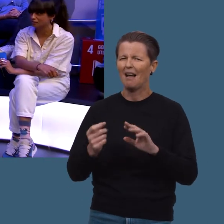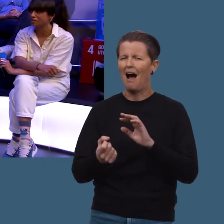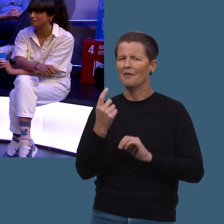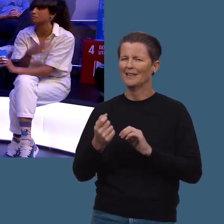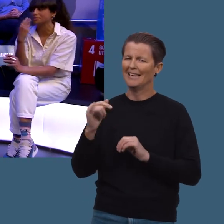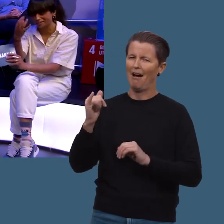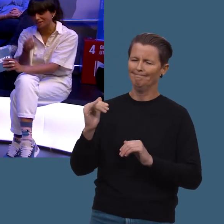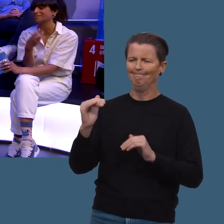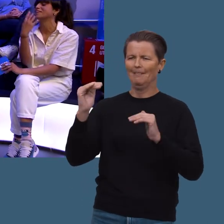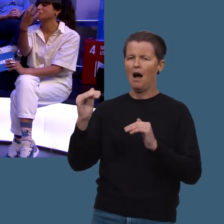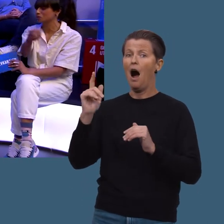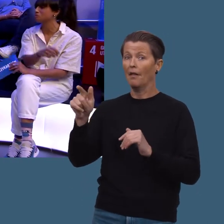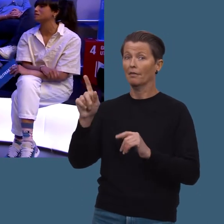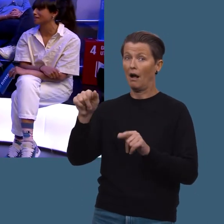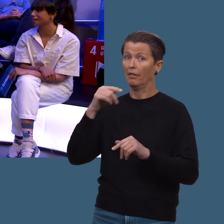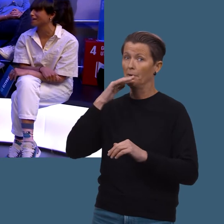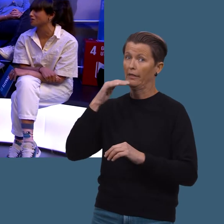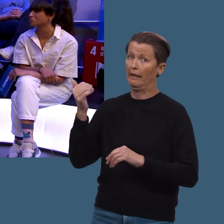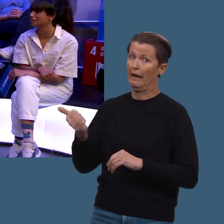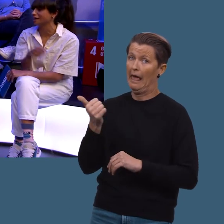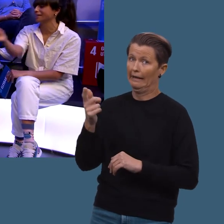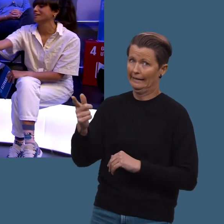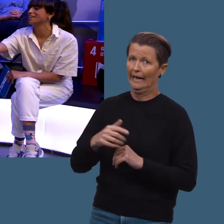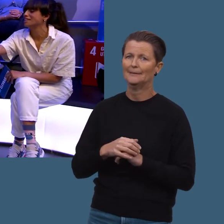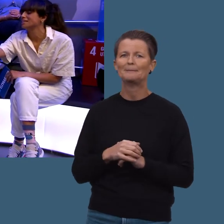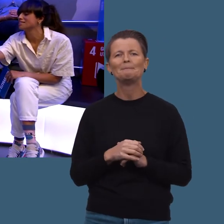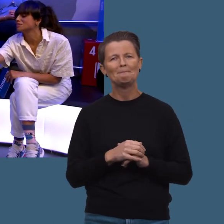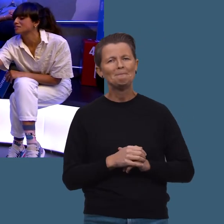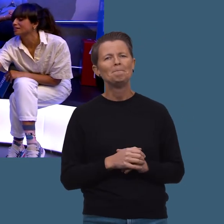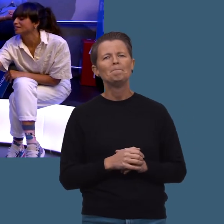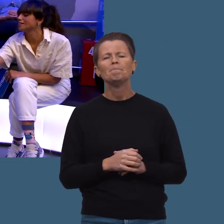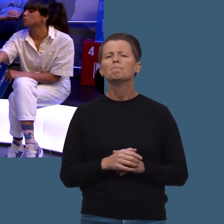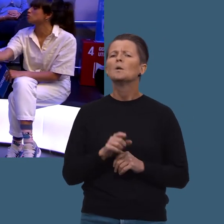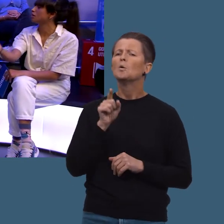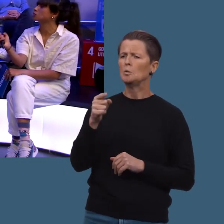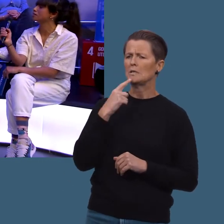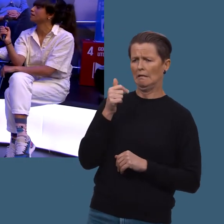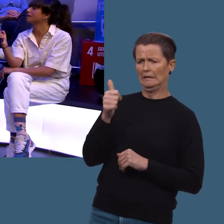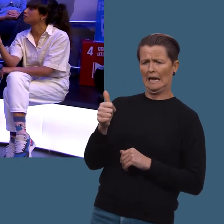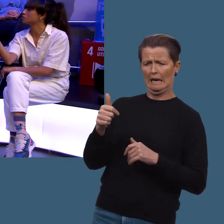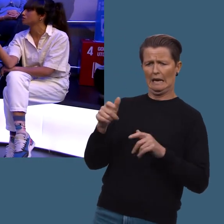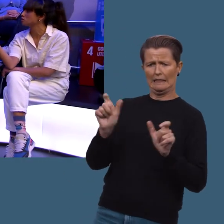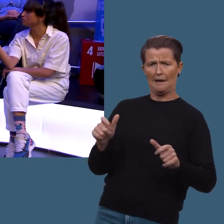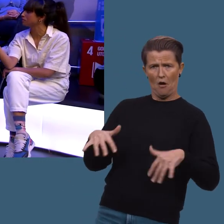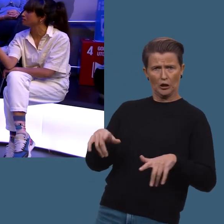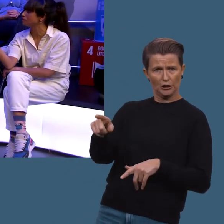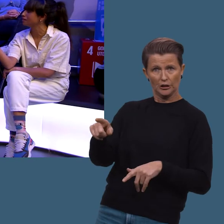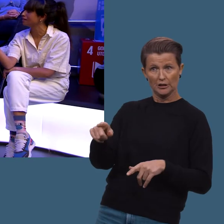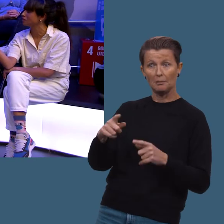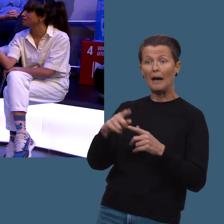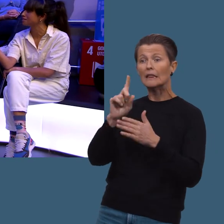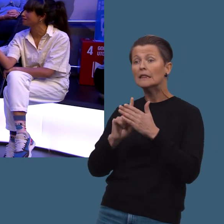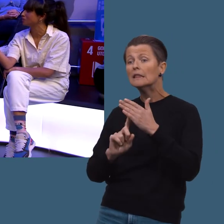liksom, ja, han kunne prate lenge om det her. Du sa at du ikke egentlig var så nervøs, men